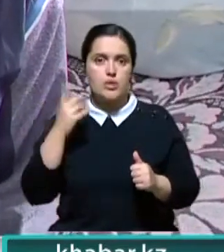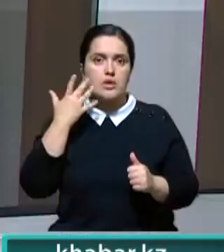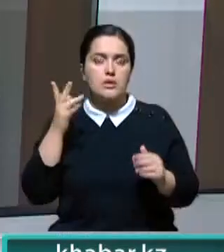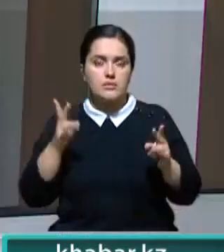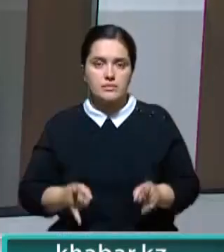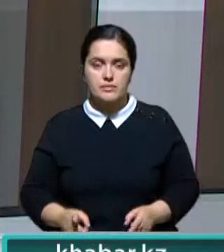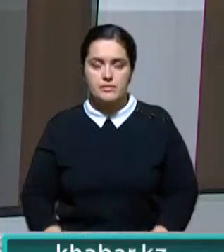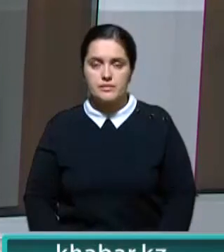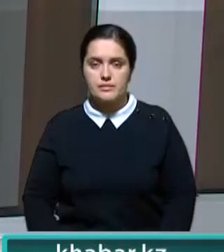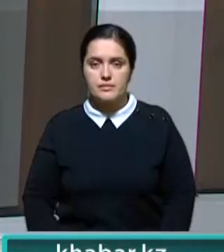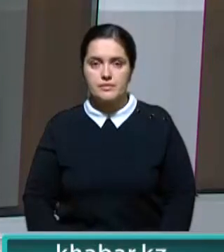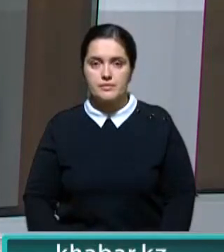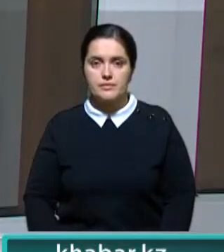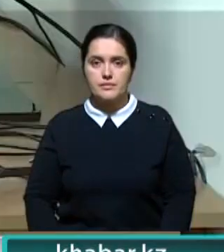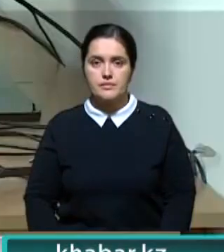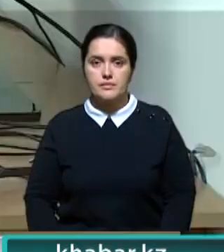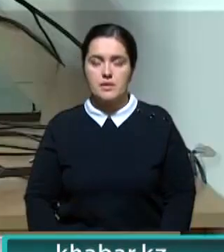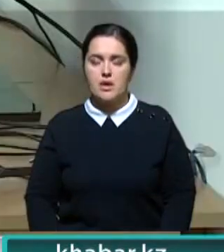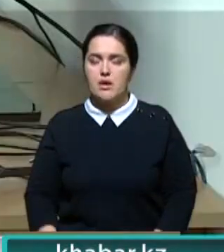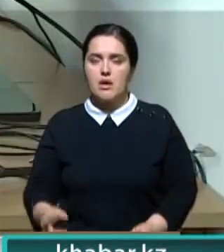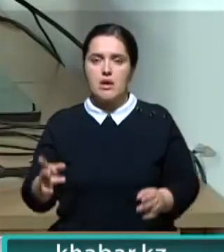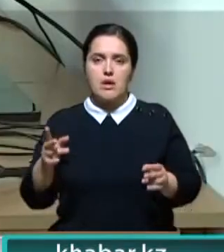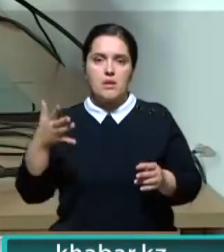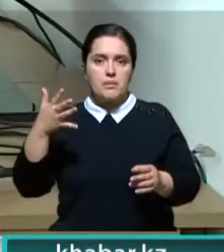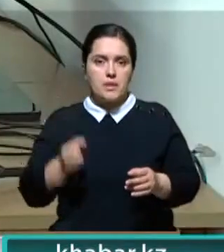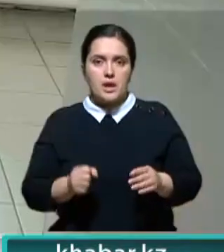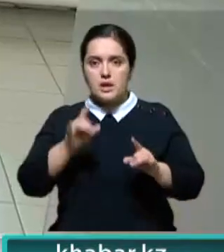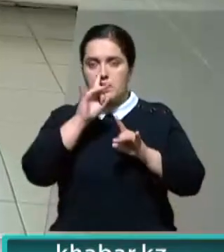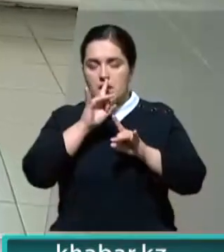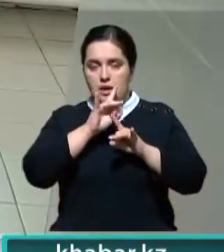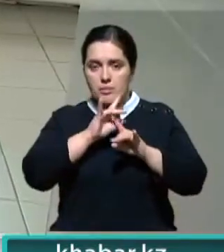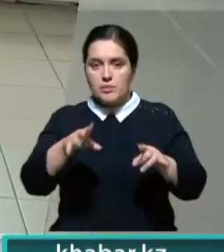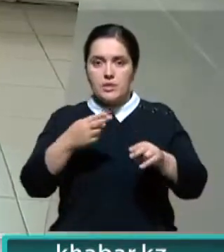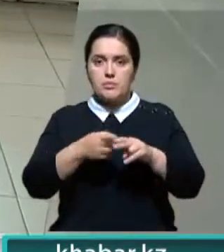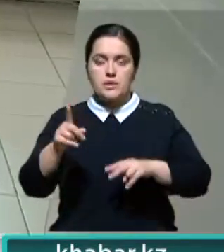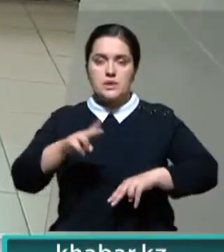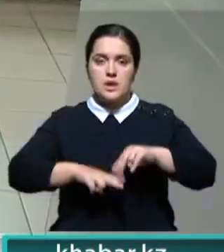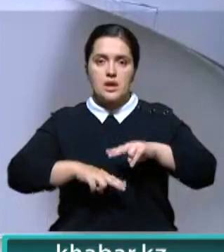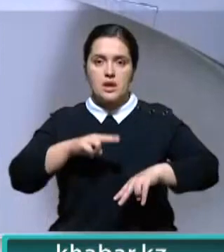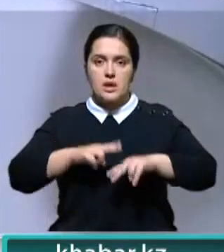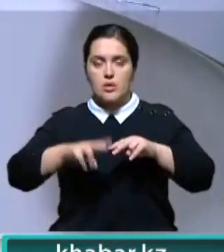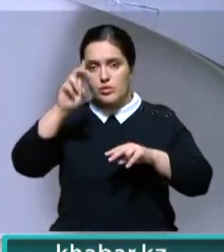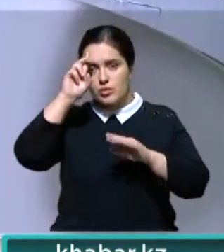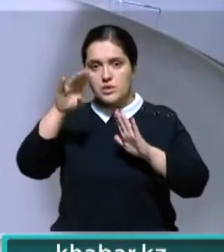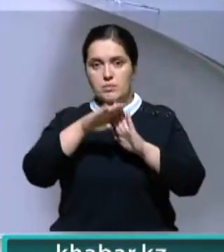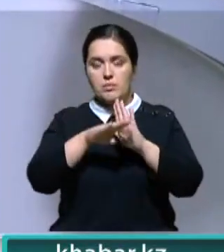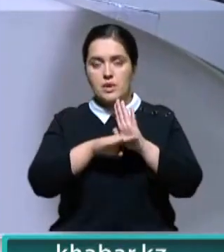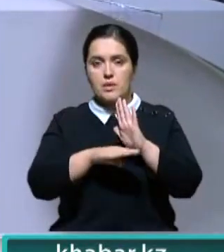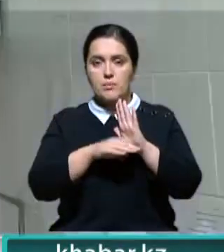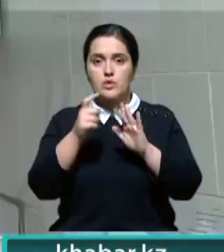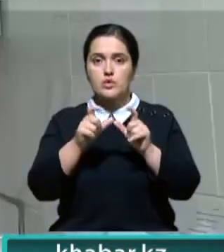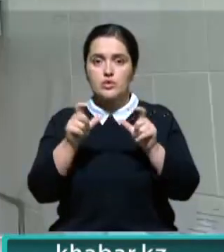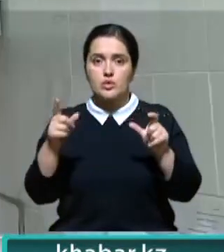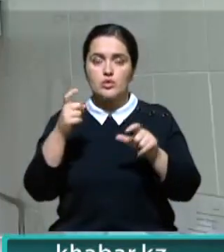произойдет. Трагедия не ожидается, заверили в районном отделе здравоохранения. Зданию, возведенному в рамках госпрограммы 100 школ, 100